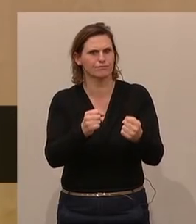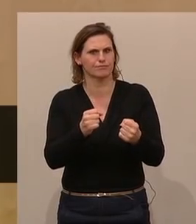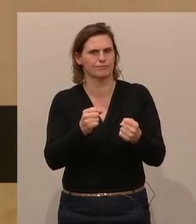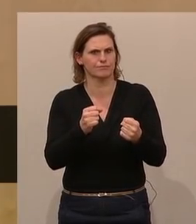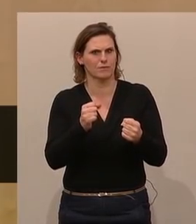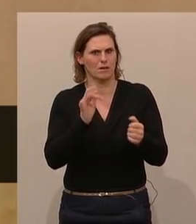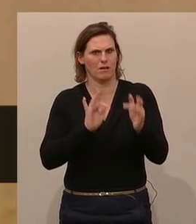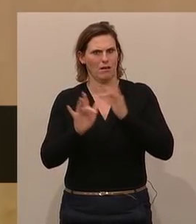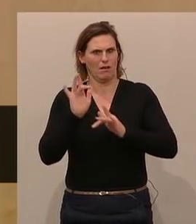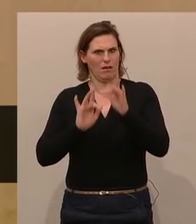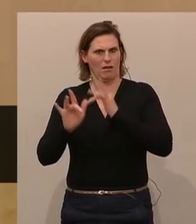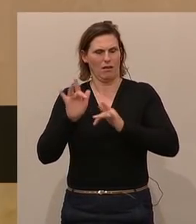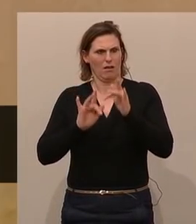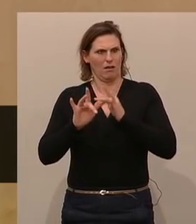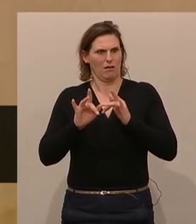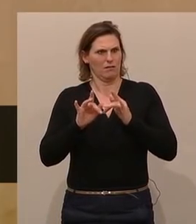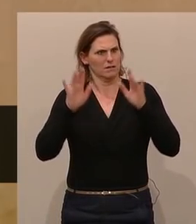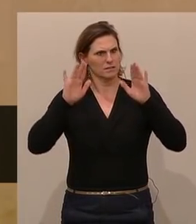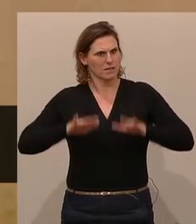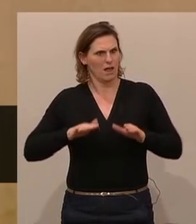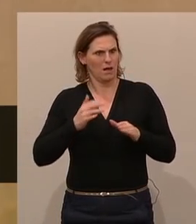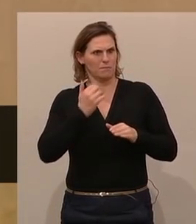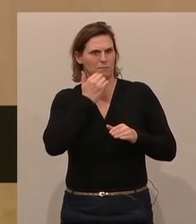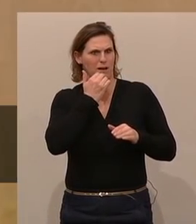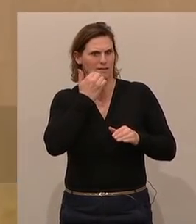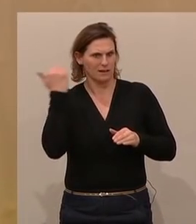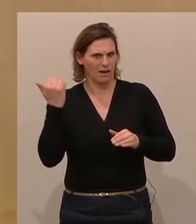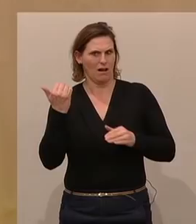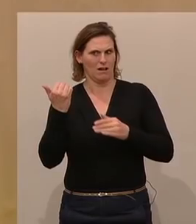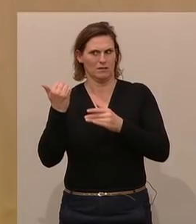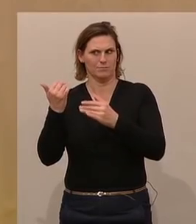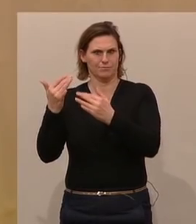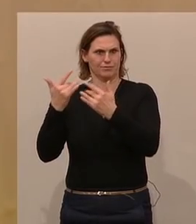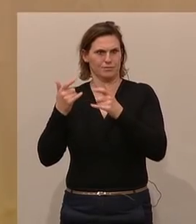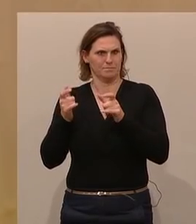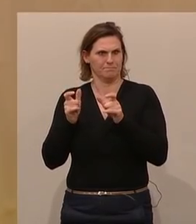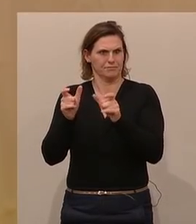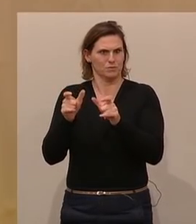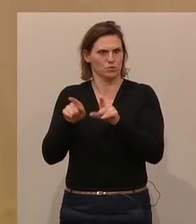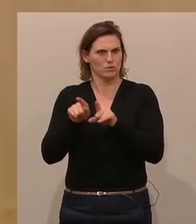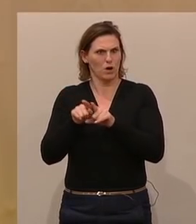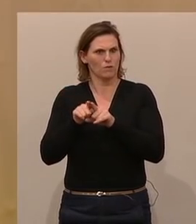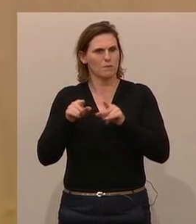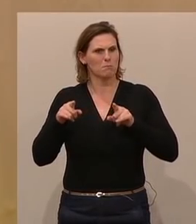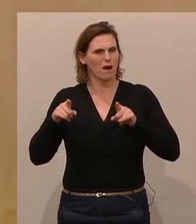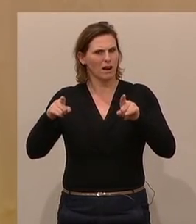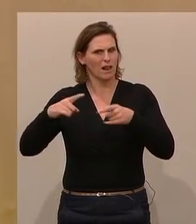jegliche islamistische Radikalisierung entgegenzuwirken und dem weiteren Erstarken von